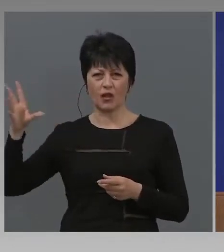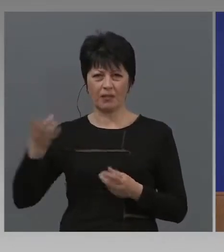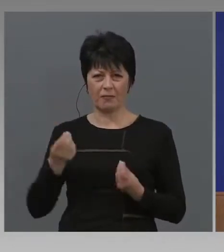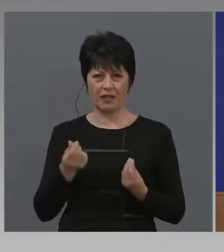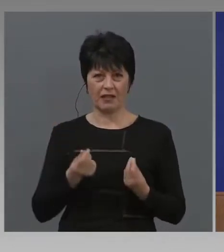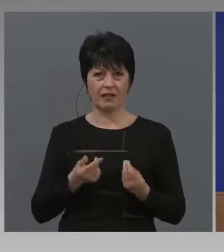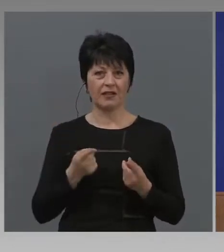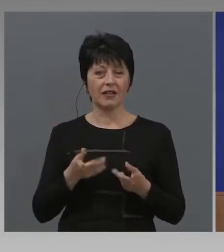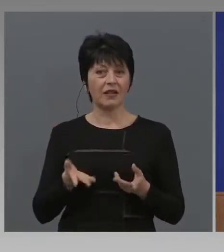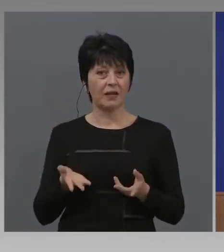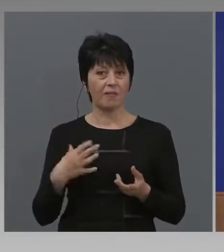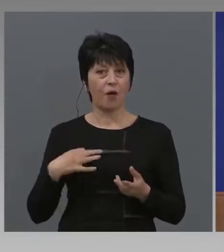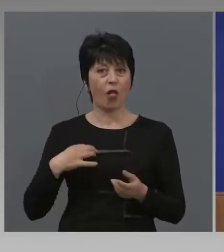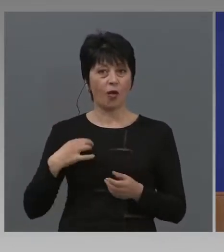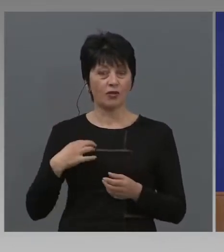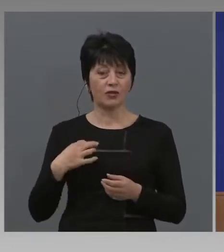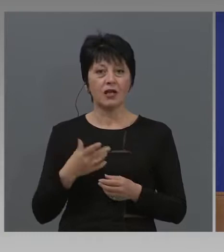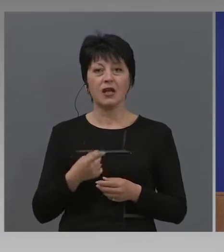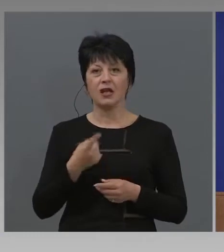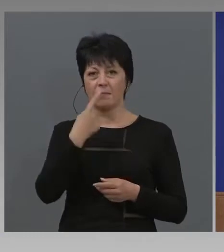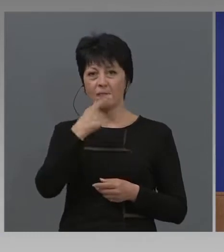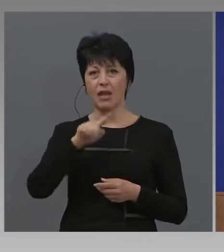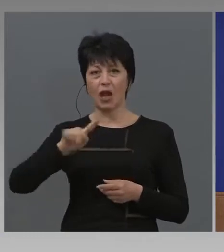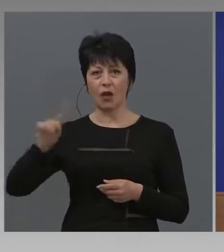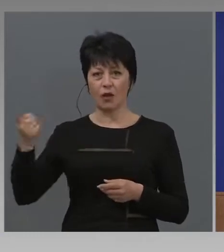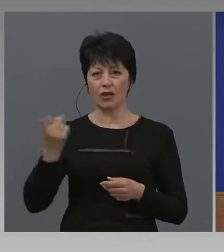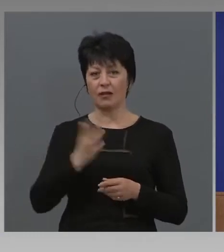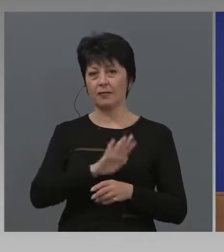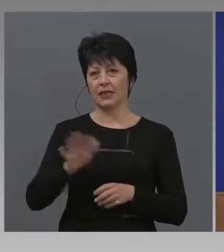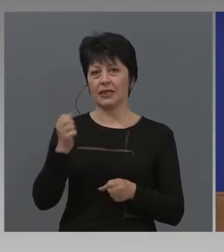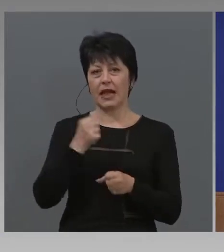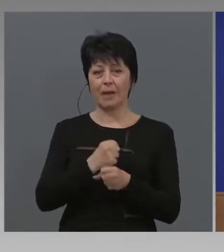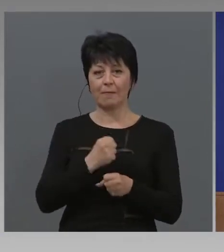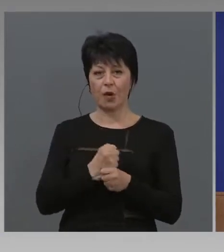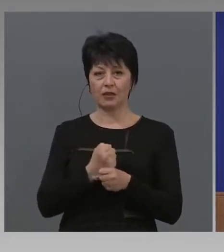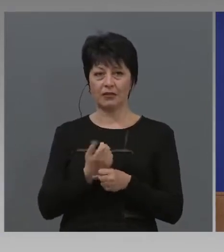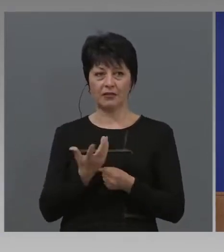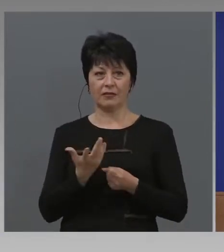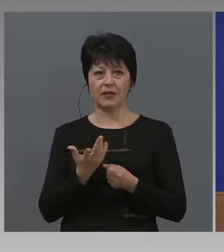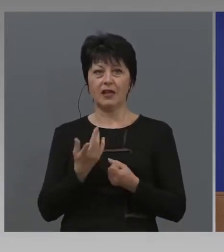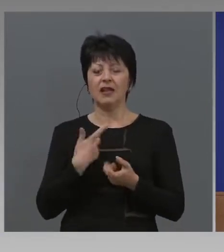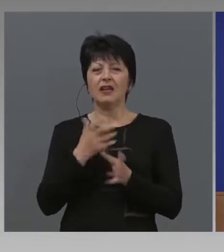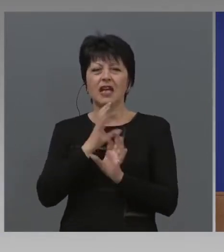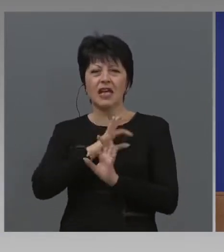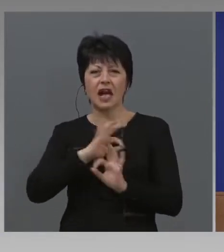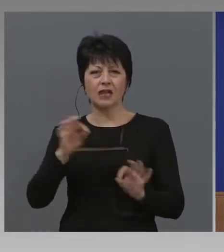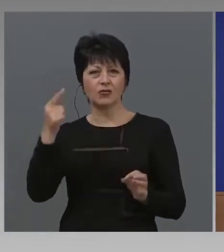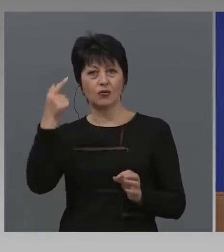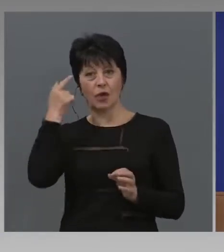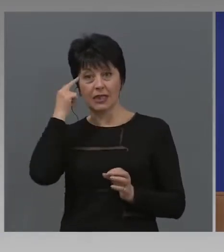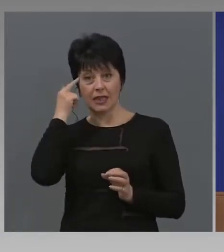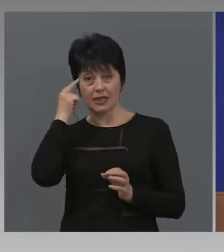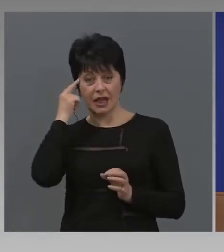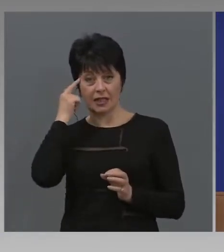И нещо по-лошо. Милиони безработни и яснато съзнание, че